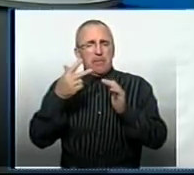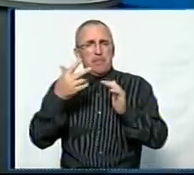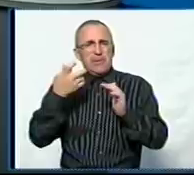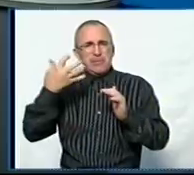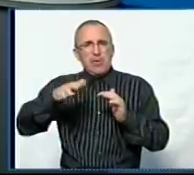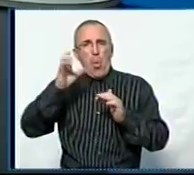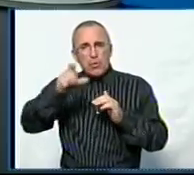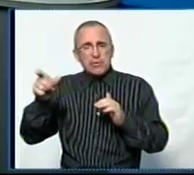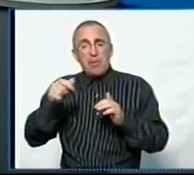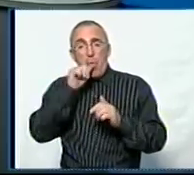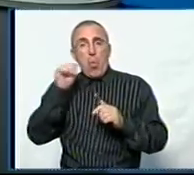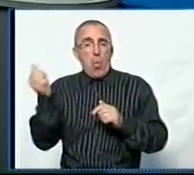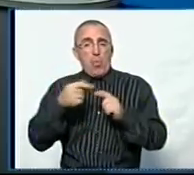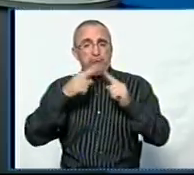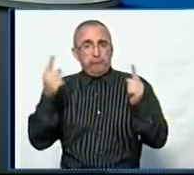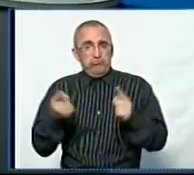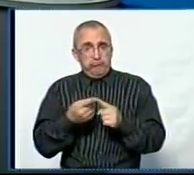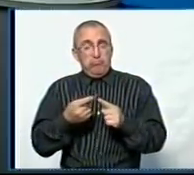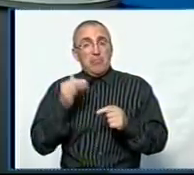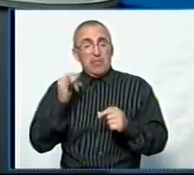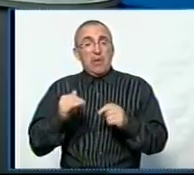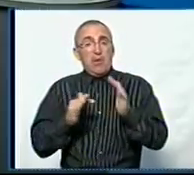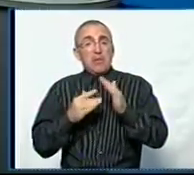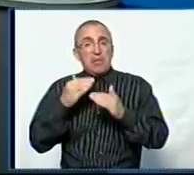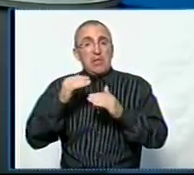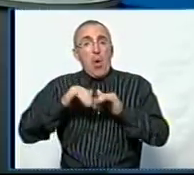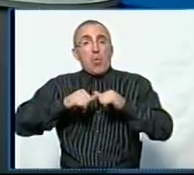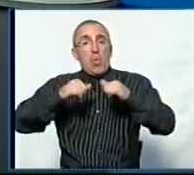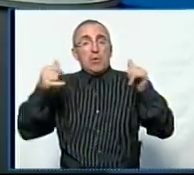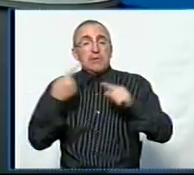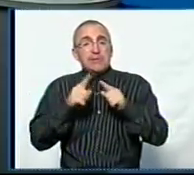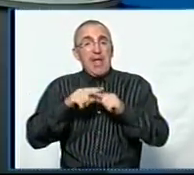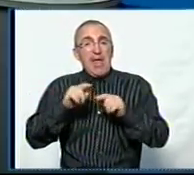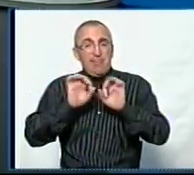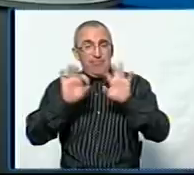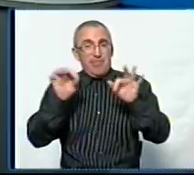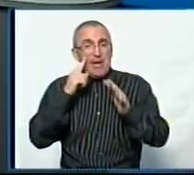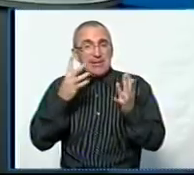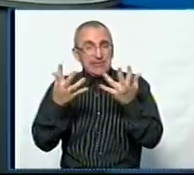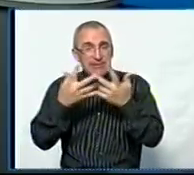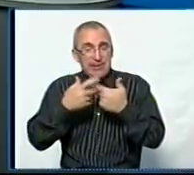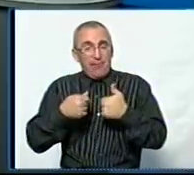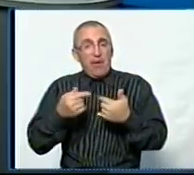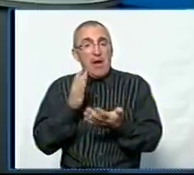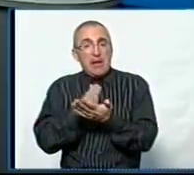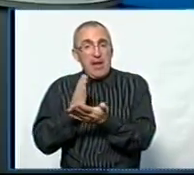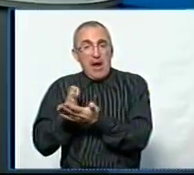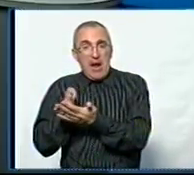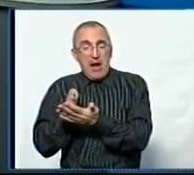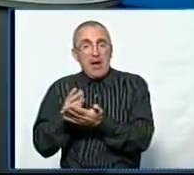Тобто проблема, вона є наростаючою, і сьогодні ви озвучили цифру вакансій, наявних